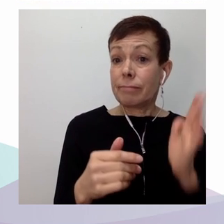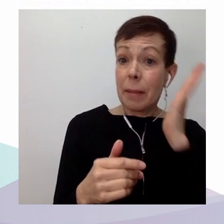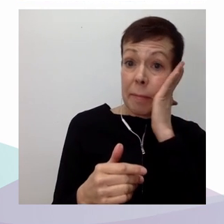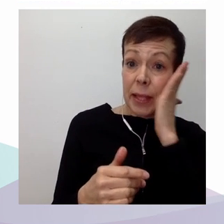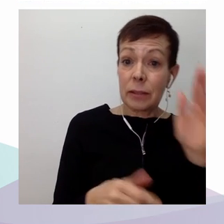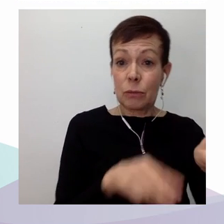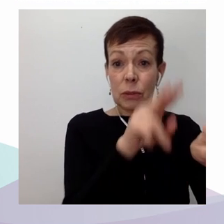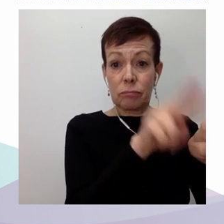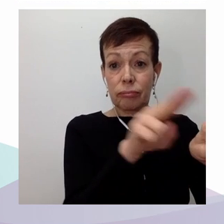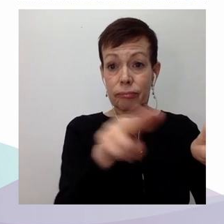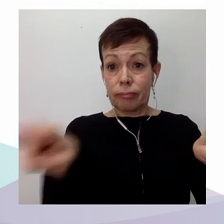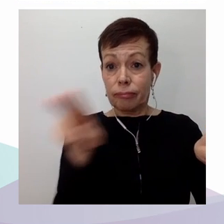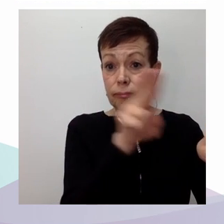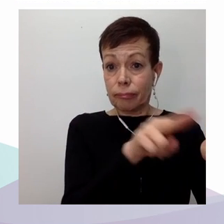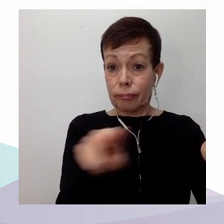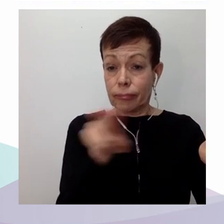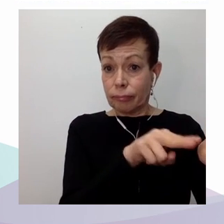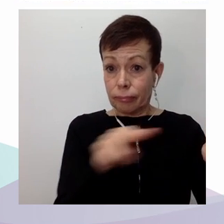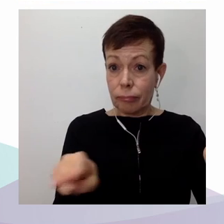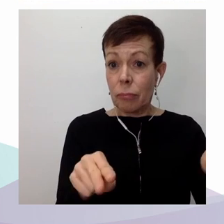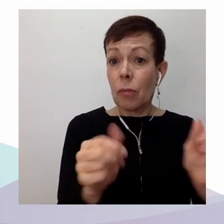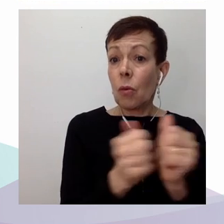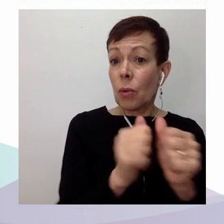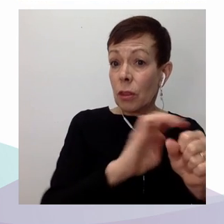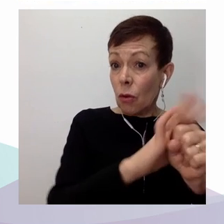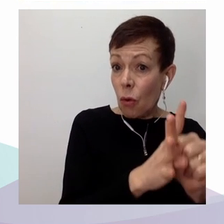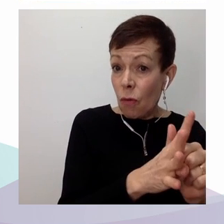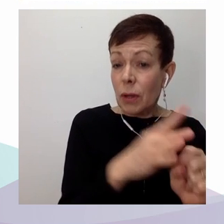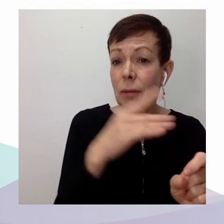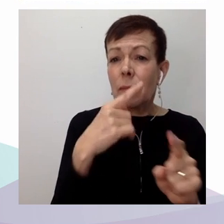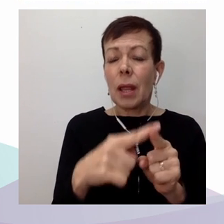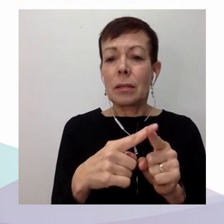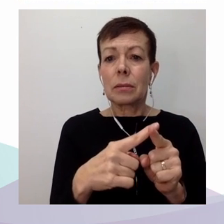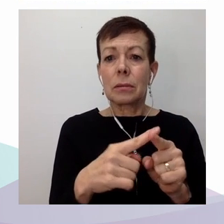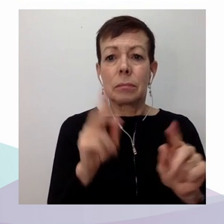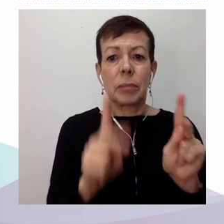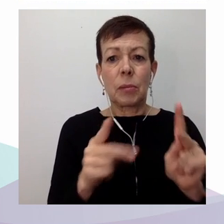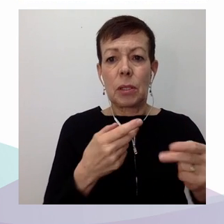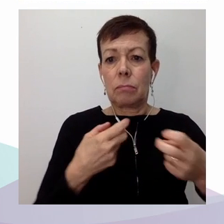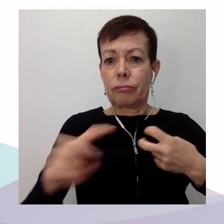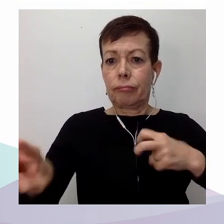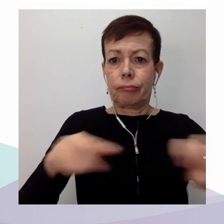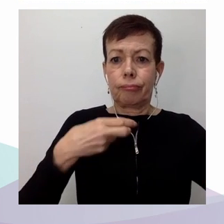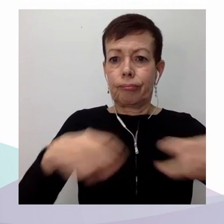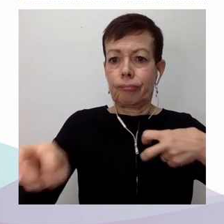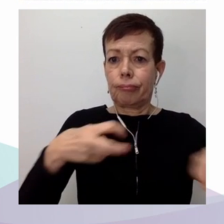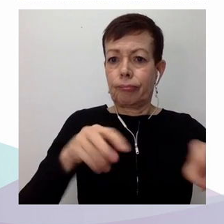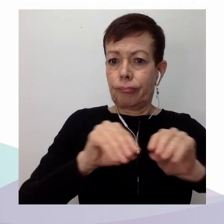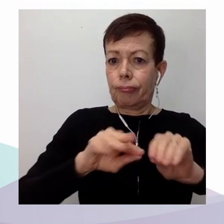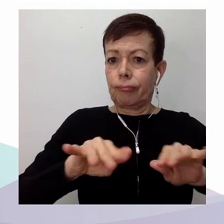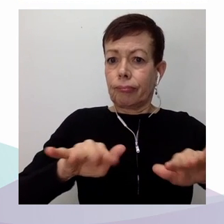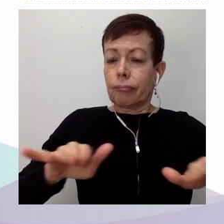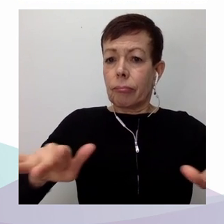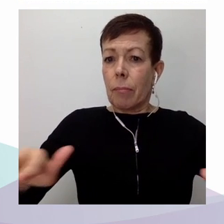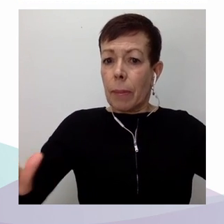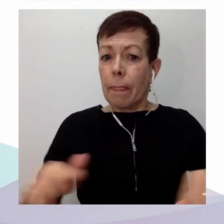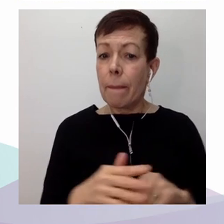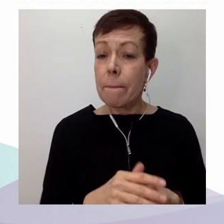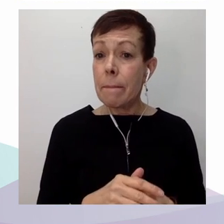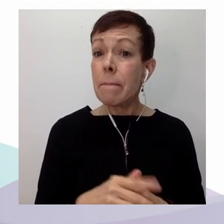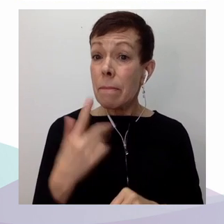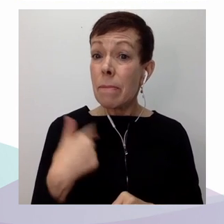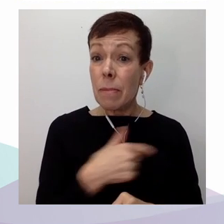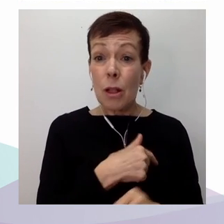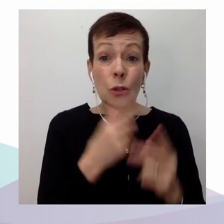-même entre les individus. Et c'est dans ce sens qu'on peut voir dans la crise de COVID-19 un événement ayant fait